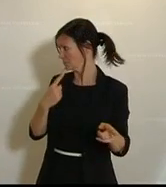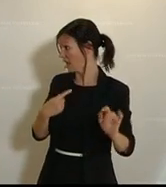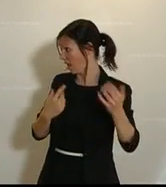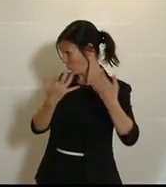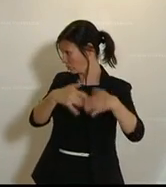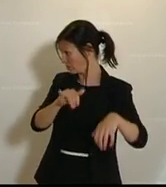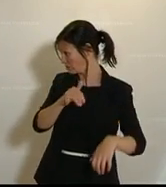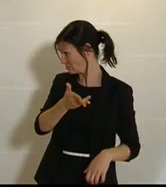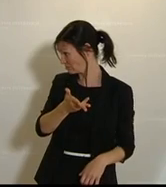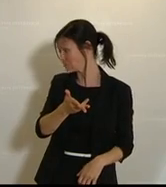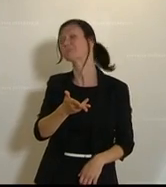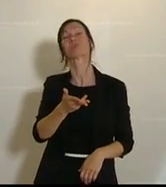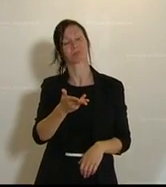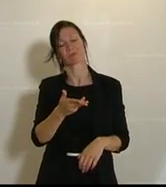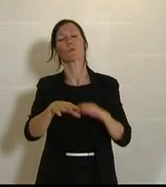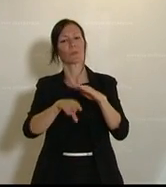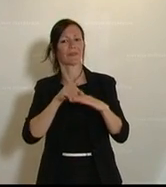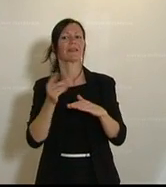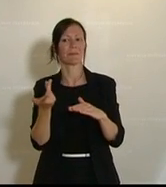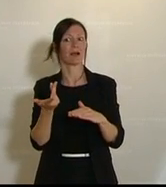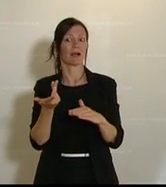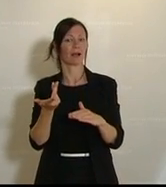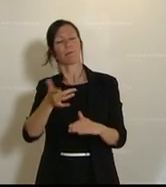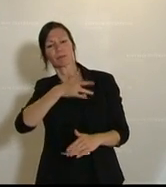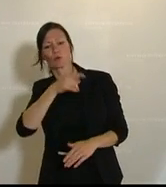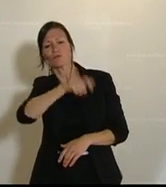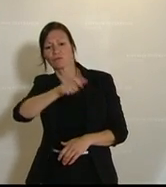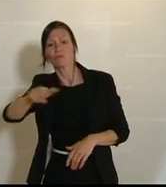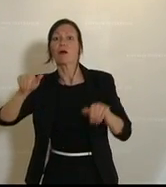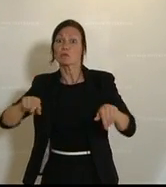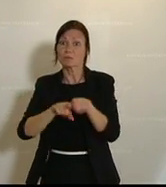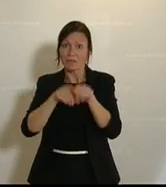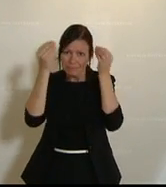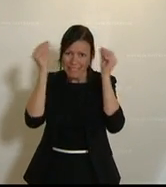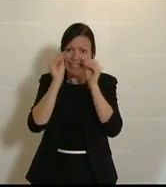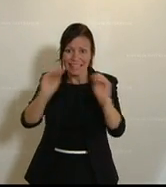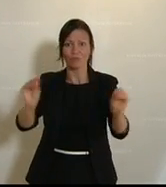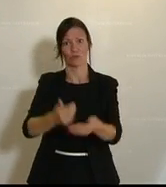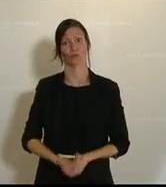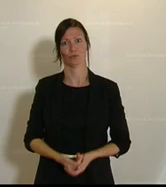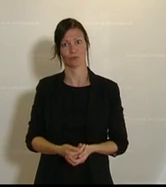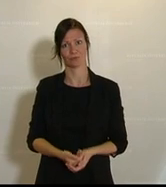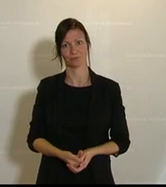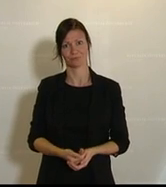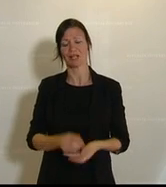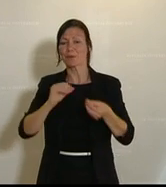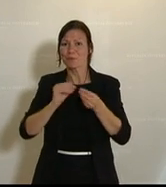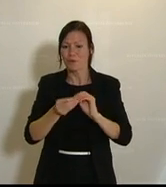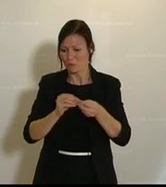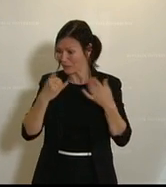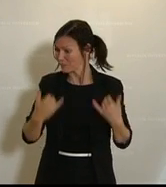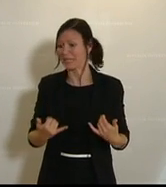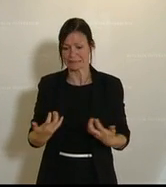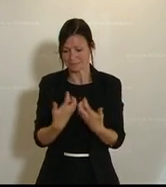die Sie im Endeffekt jetzt dem Unternehmer, dem Betroffenen auch vermitteln müssen. Dass das Problem, was Sie erzeugt